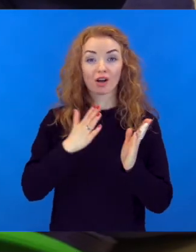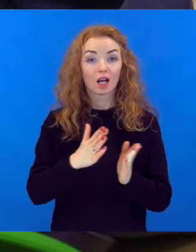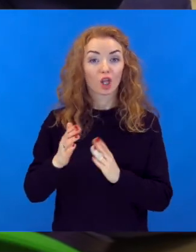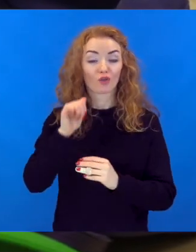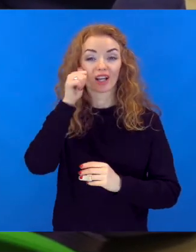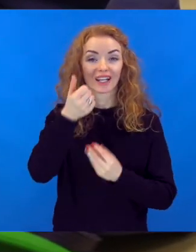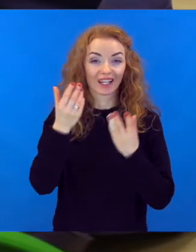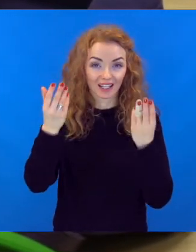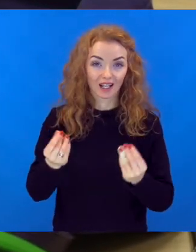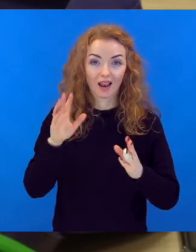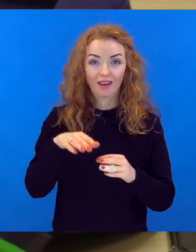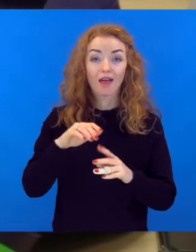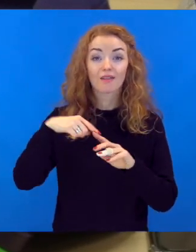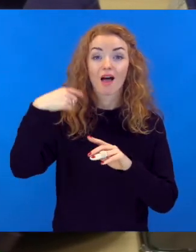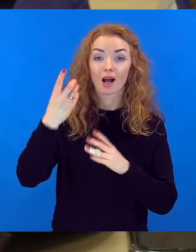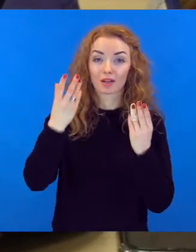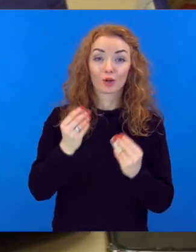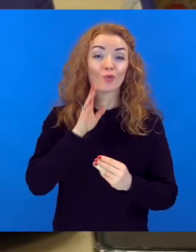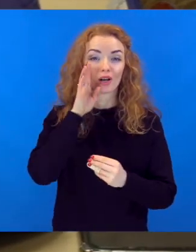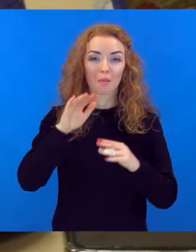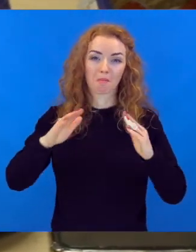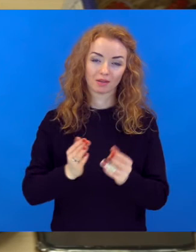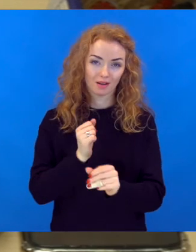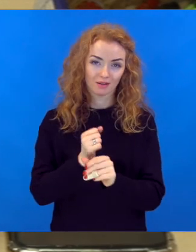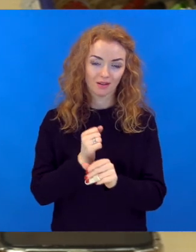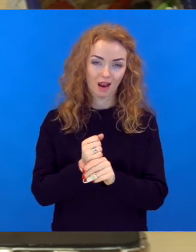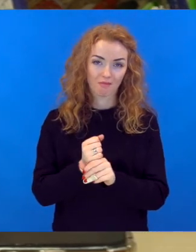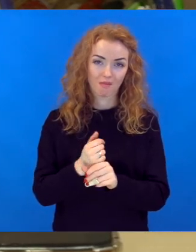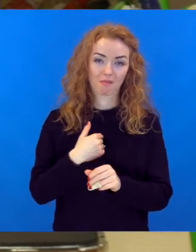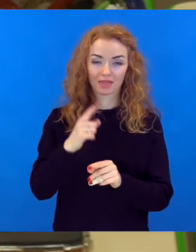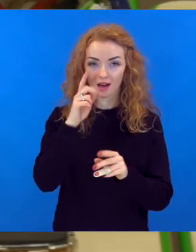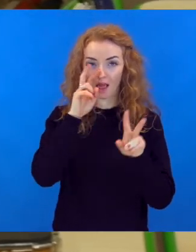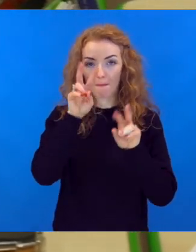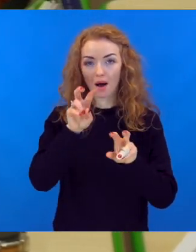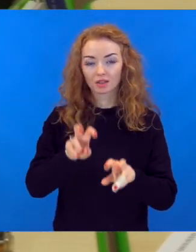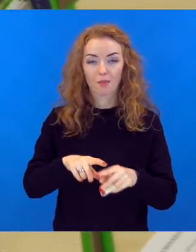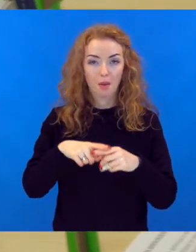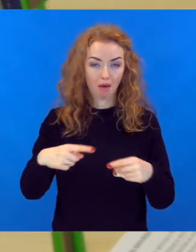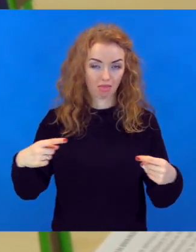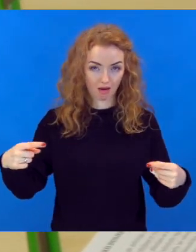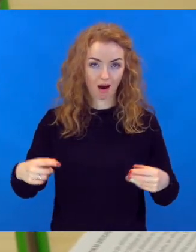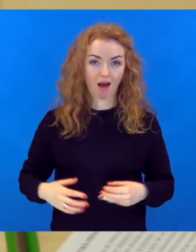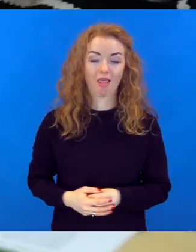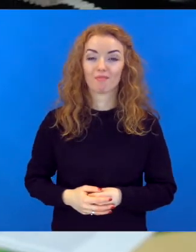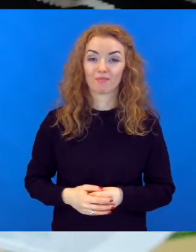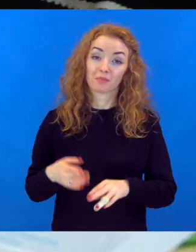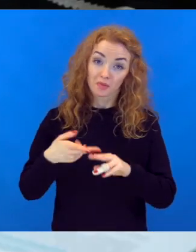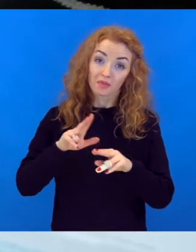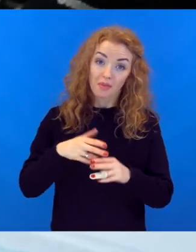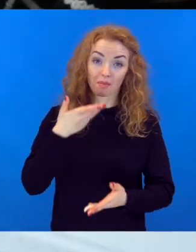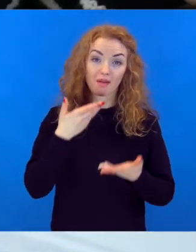sagatavoju papildus, vai rītdienai sagatavoju, lai man no rīta ir mazāk darba un man ir tikai jāpārskata materiāli.